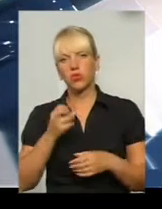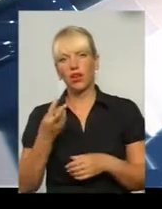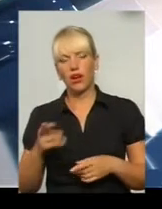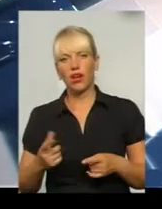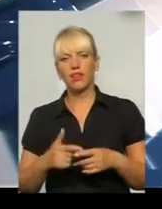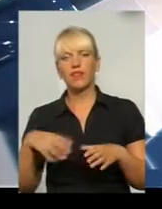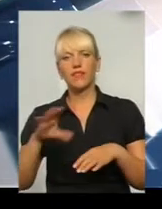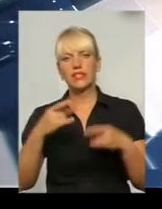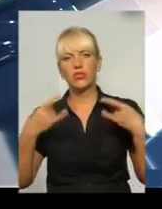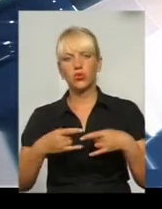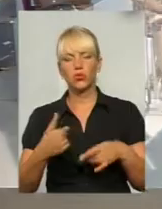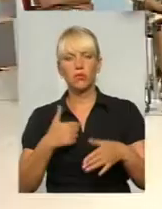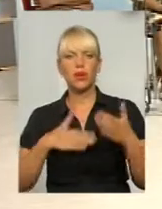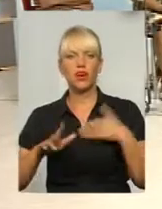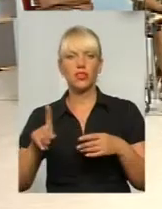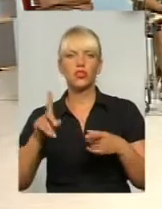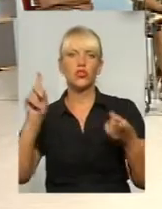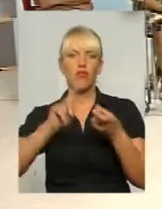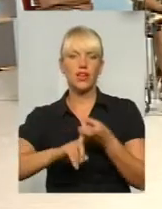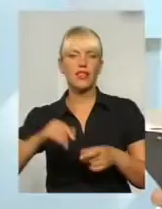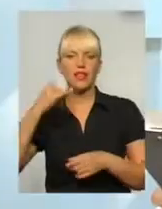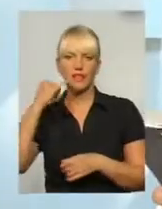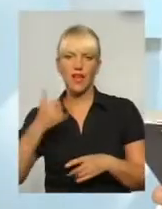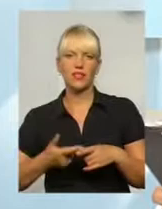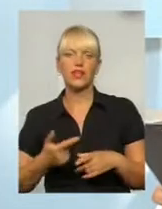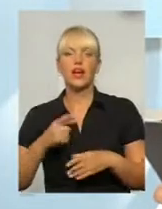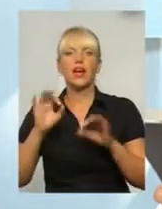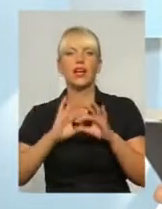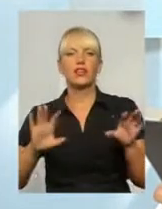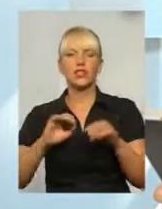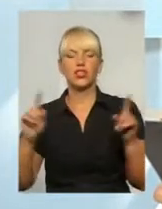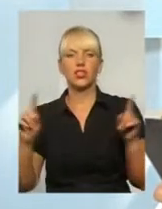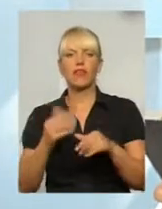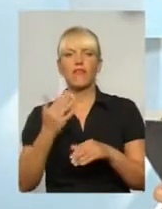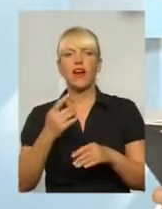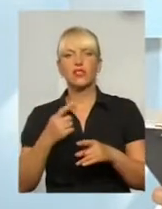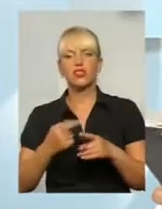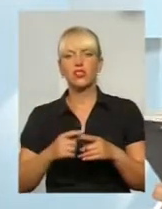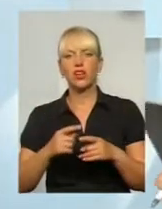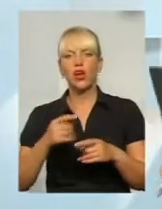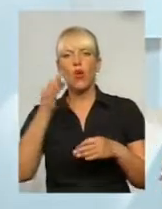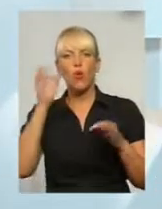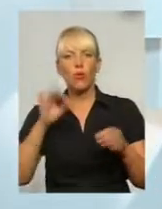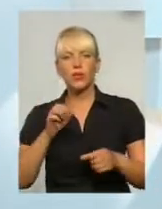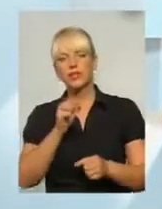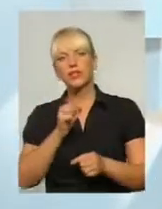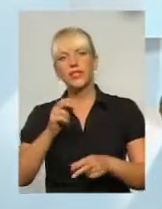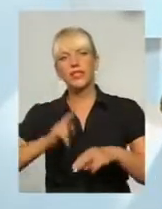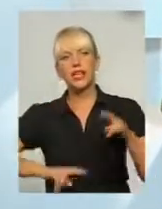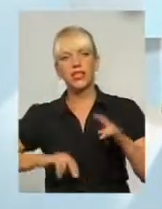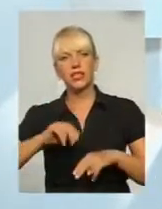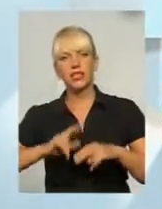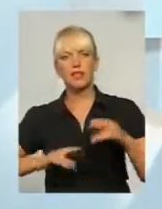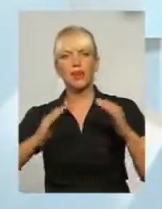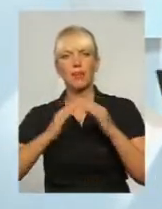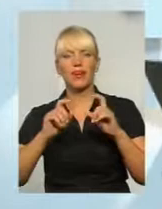очень рады, що ви с с нами на связи. Расскажіть кратко ваш опыту в строительстві притулку